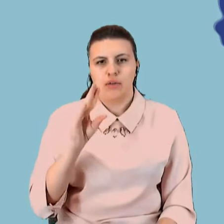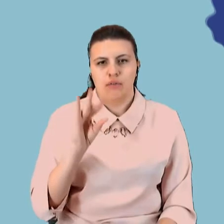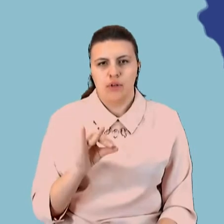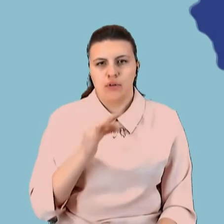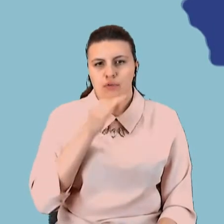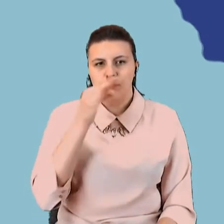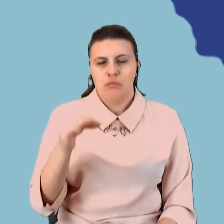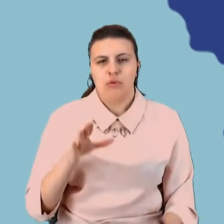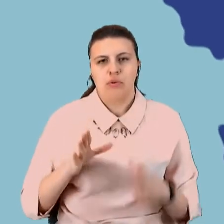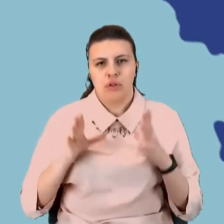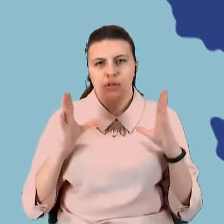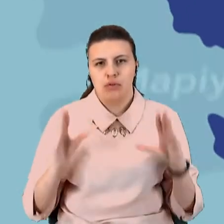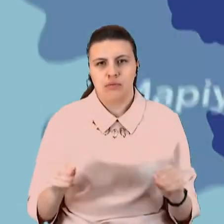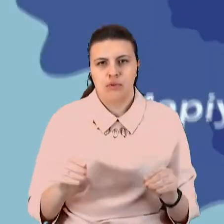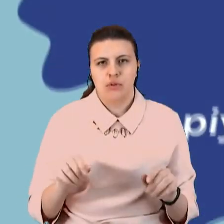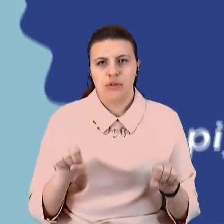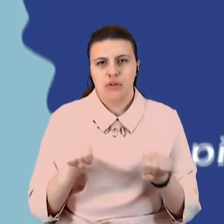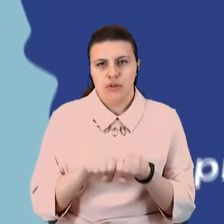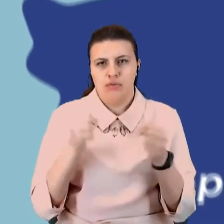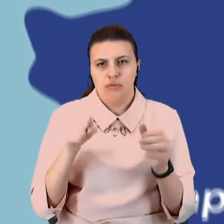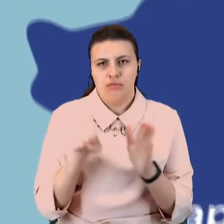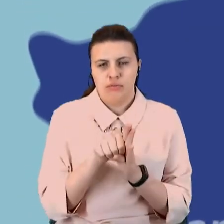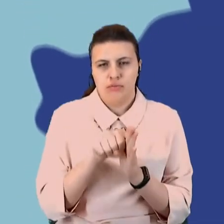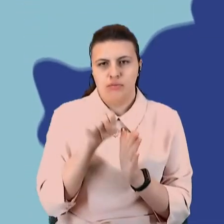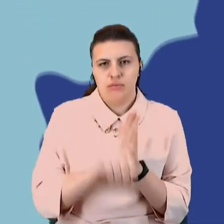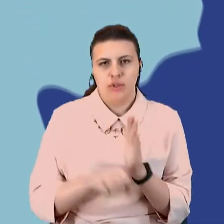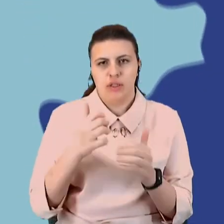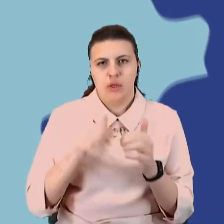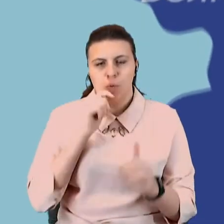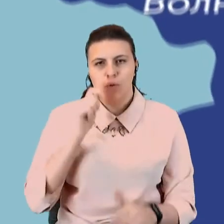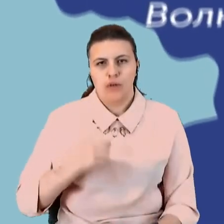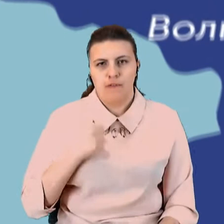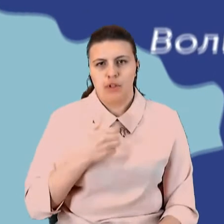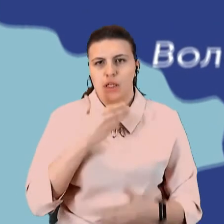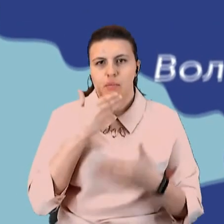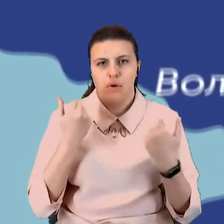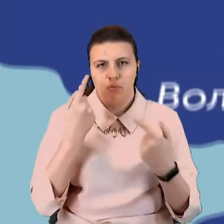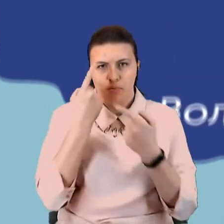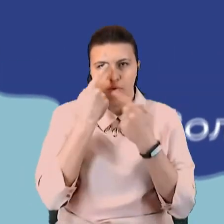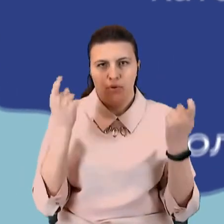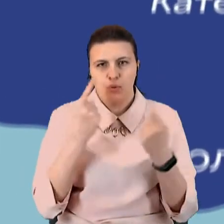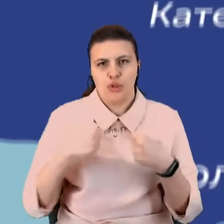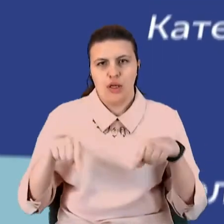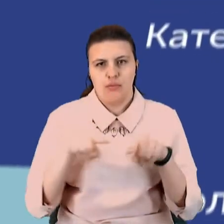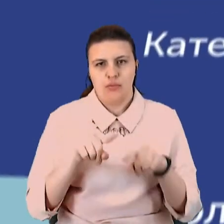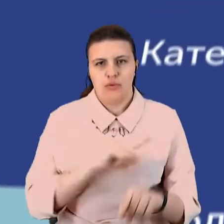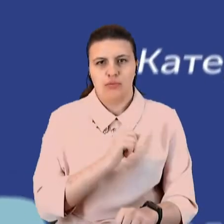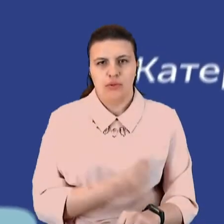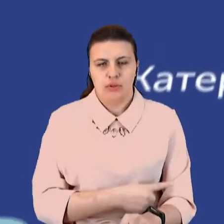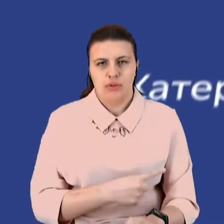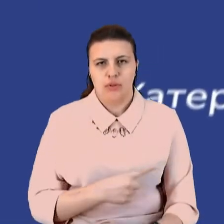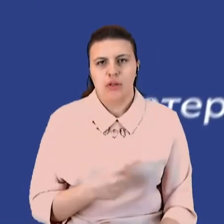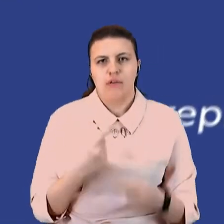не відкривали. Травмованих та загиблих серед українських військових немає, повідомляють у штабі об'єднаних сил. В інших